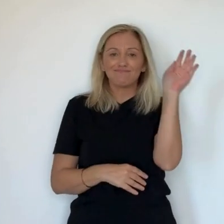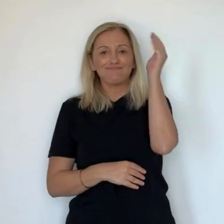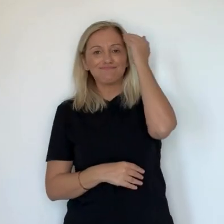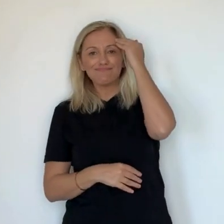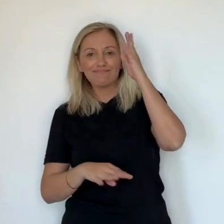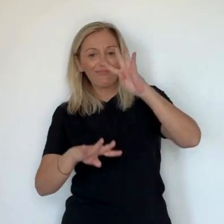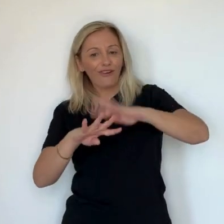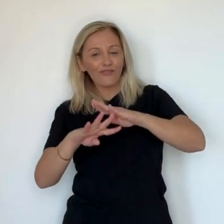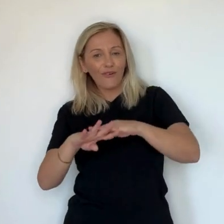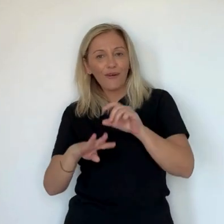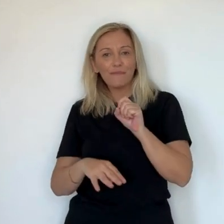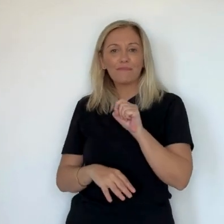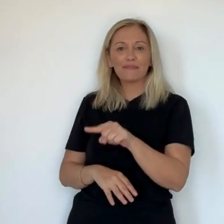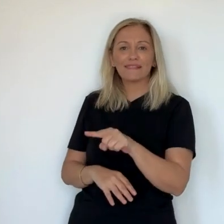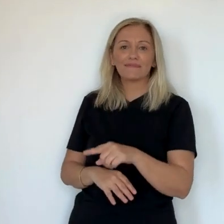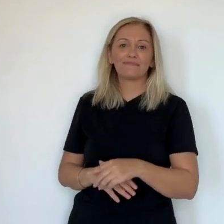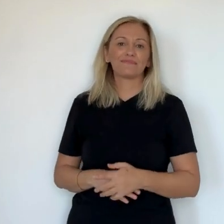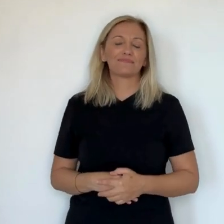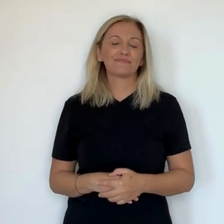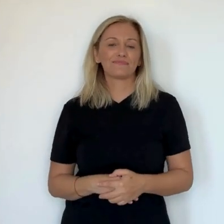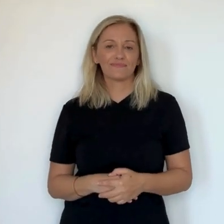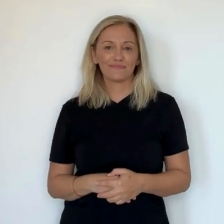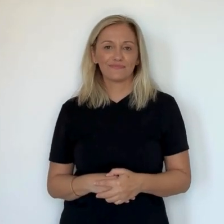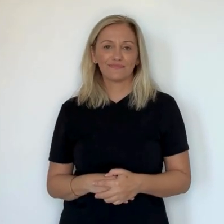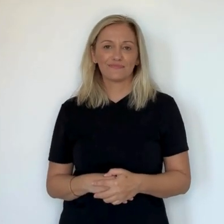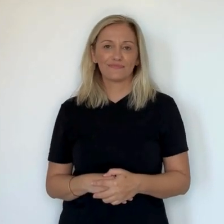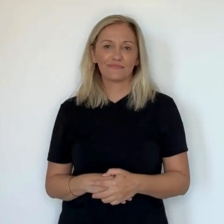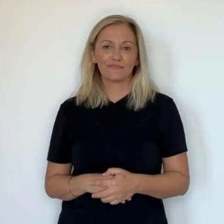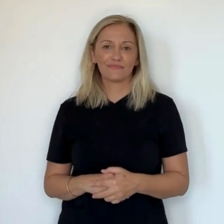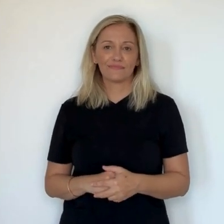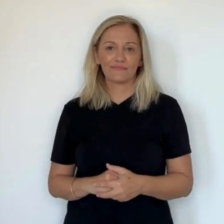référence, une reconnaissance pour l'établissement, désormais le dernier en son genre.